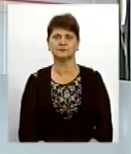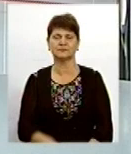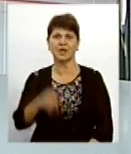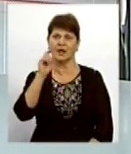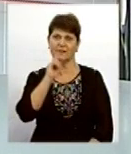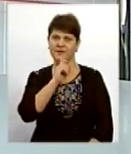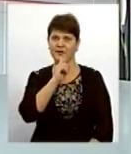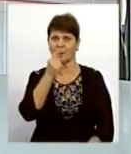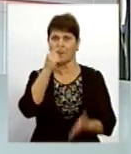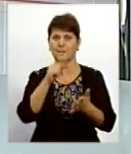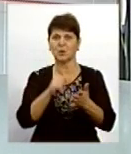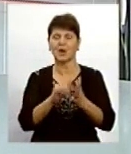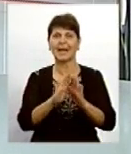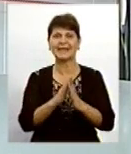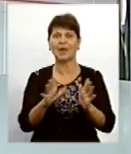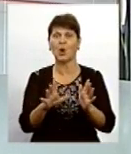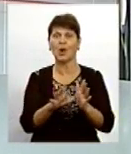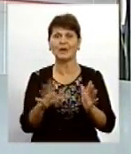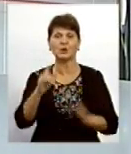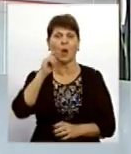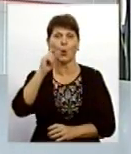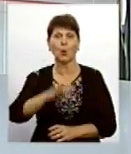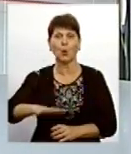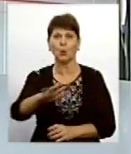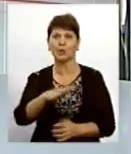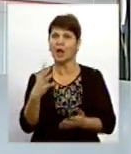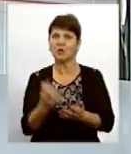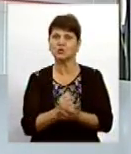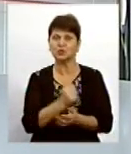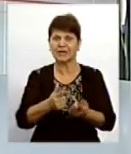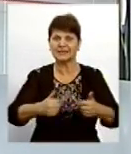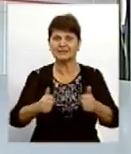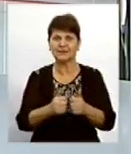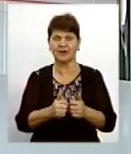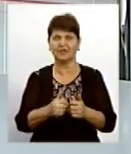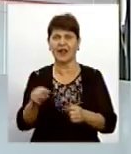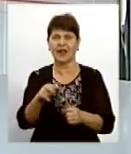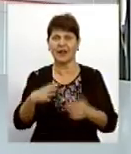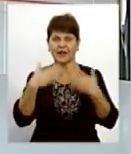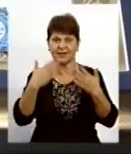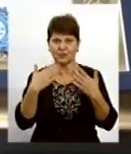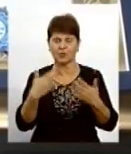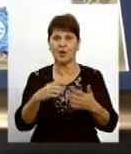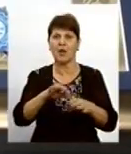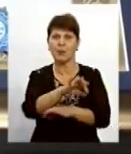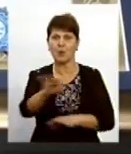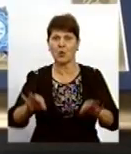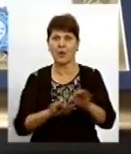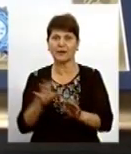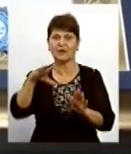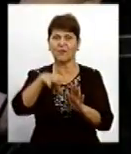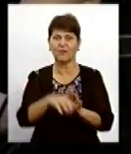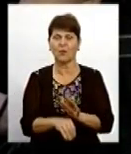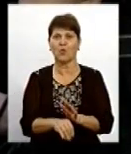Вінниччина потрапила до книги рекордів України за досягнення у сфері літератури. Відзначили проєкт, до якого входять